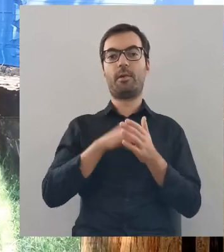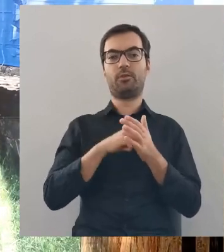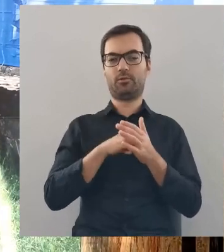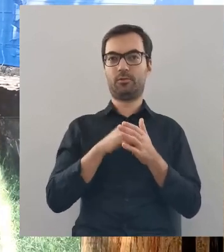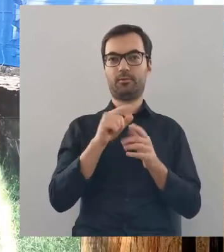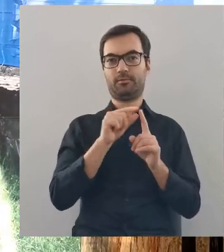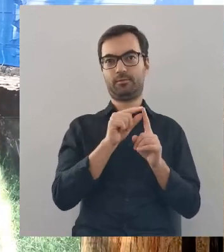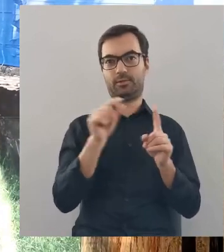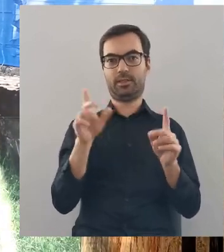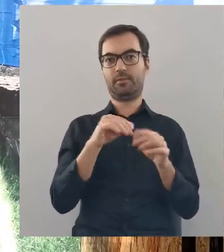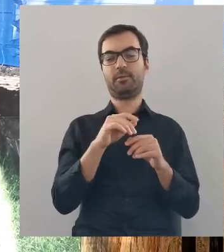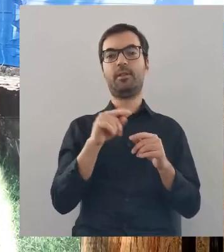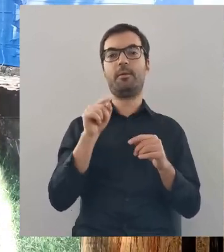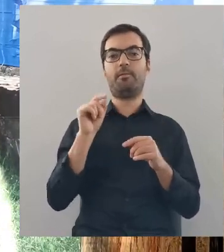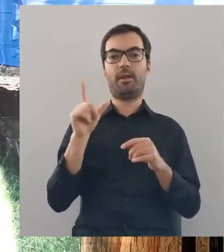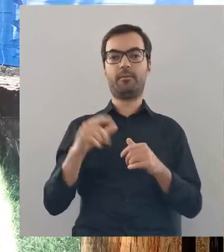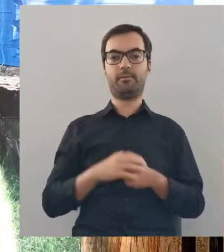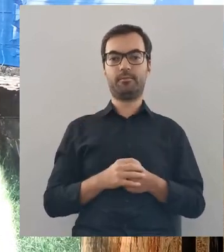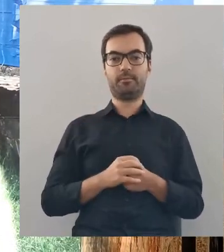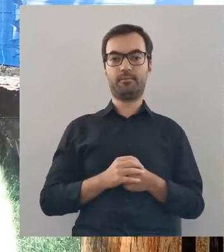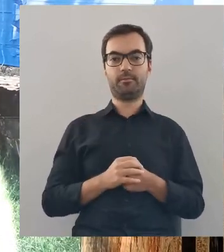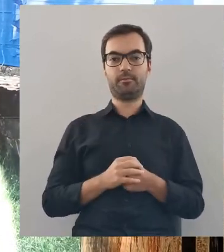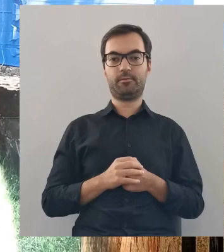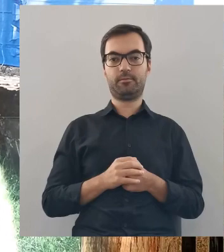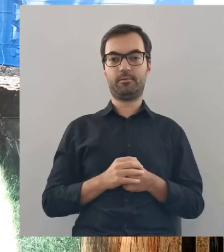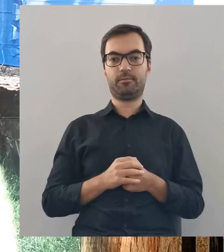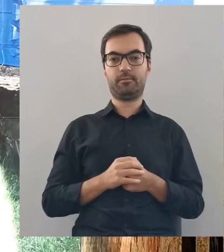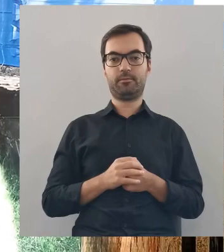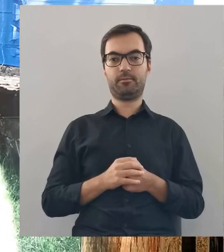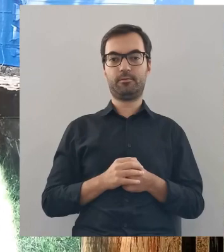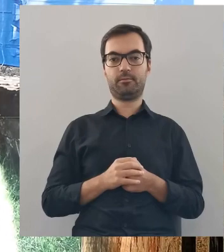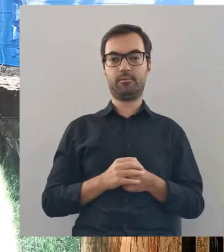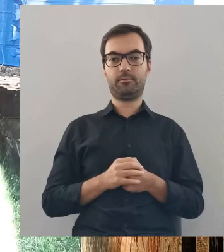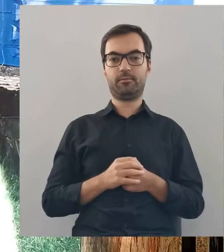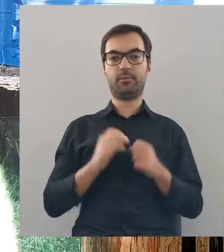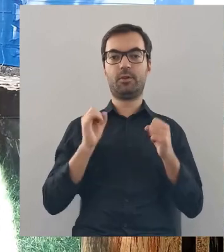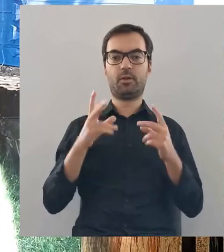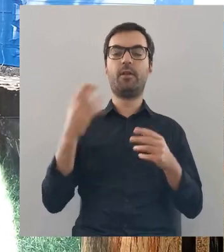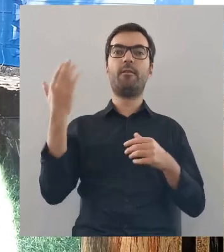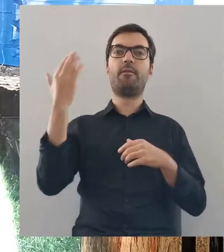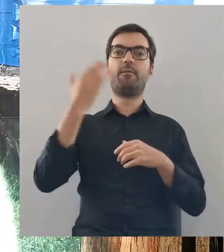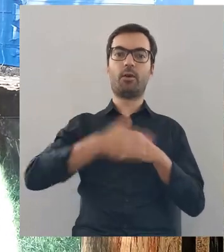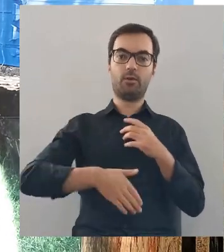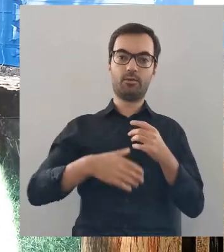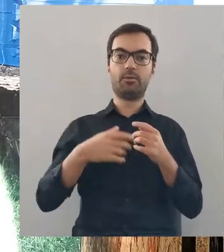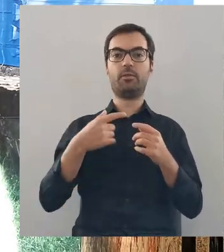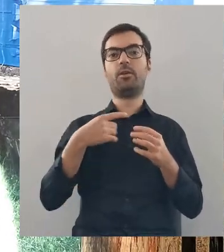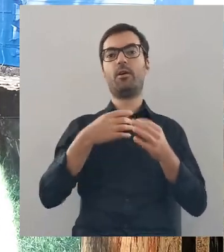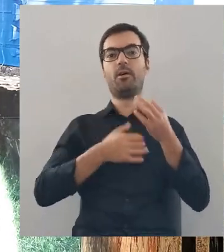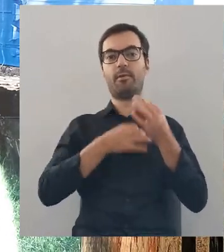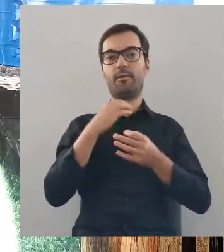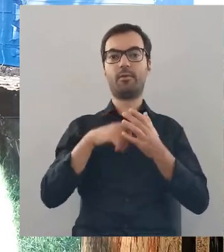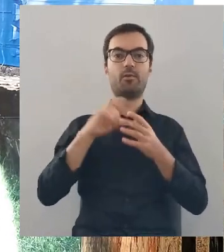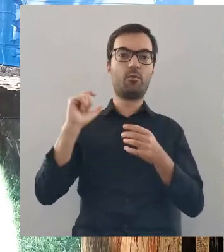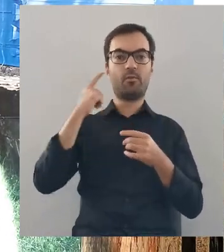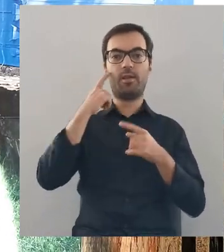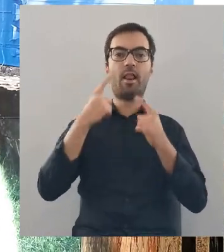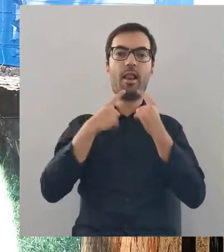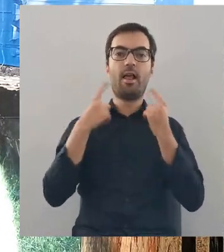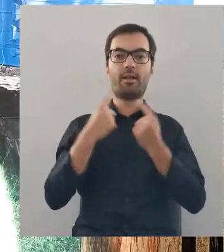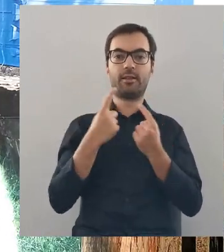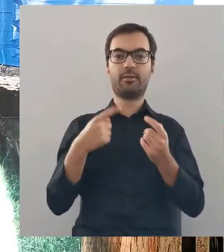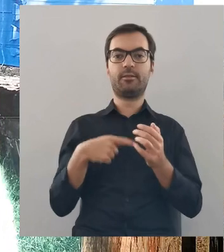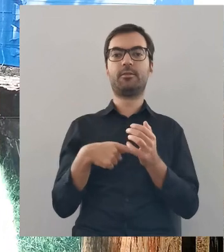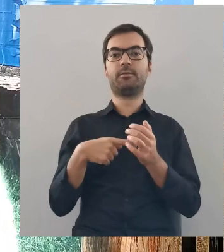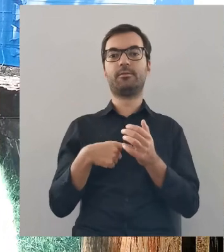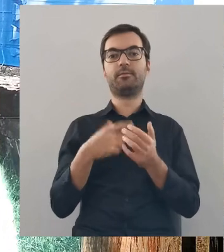Turystykawschodniegomazowsza.pl wszystko się pisze ciurkiem.pl No dobrze, pora najwyższa, żeby dotrzeć